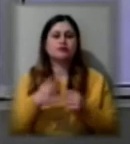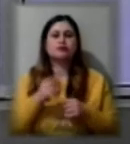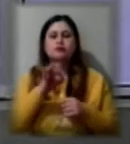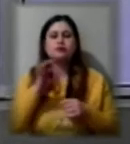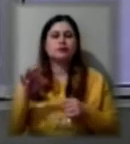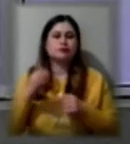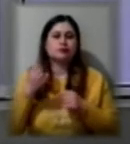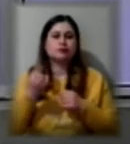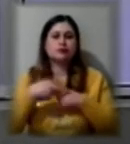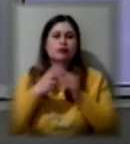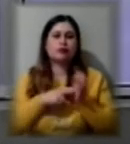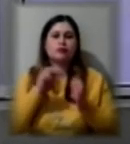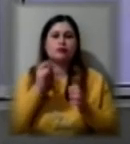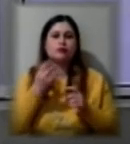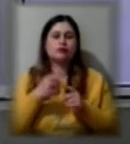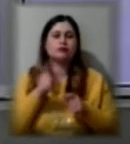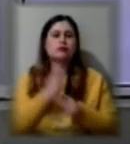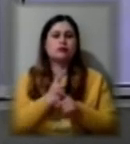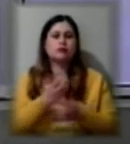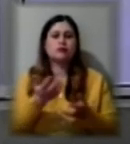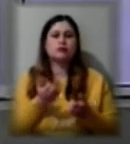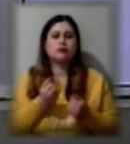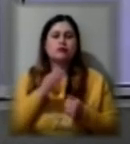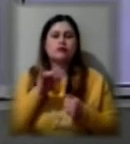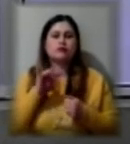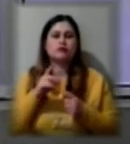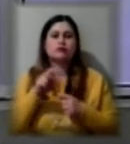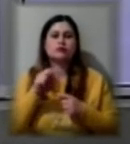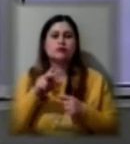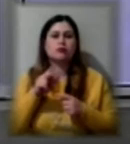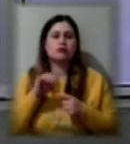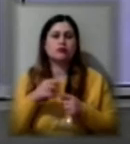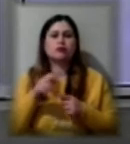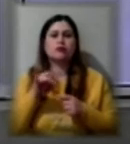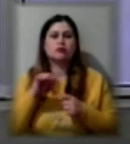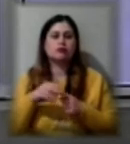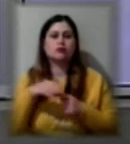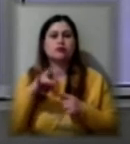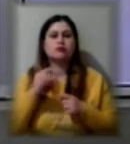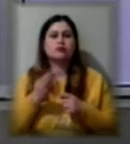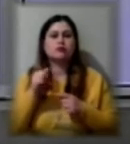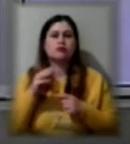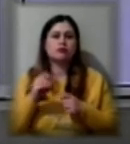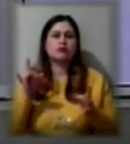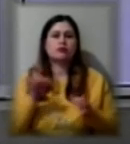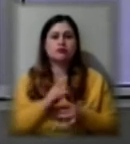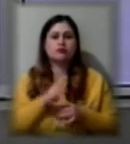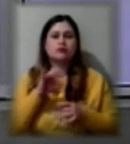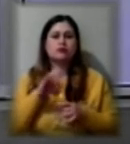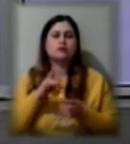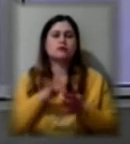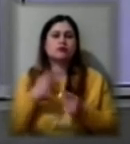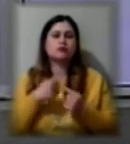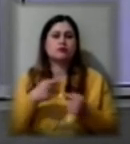березня заборонили приймати відвідувачів закладам культури ТРЦ, кафе, ресторанам, фітнес-центрам та іншим закладам.